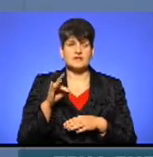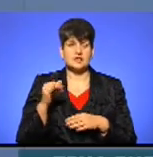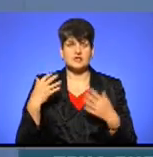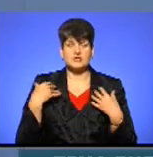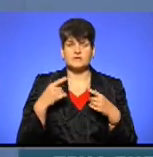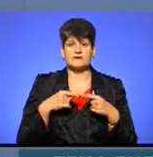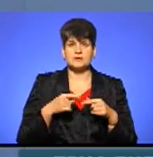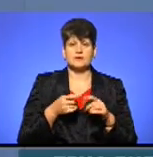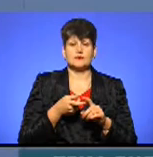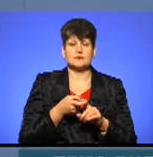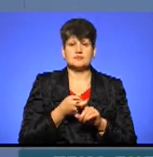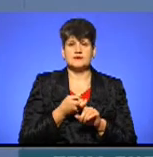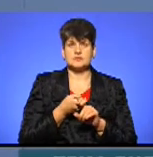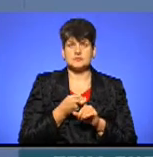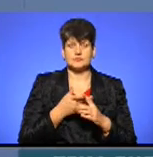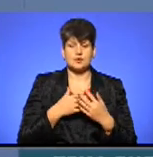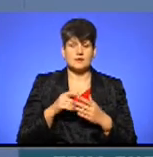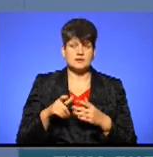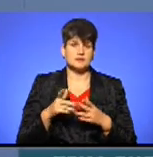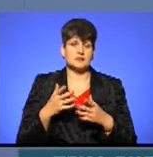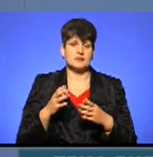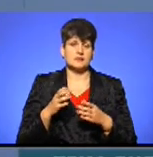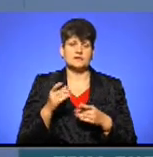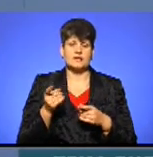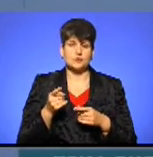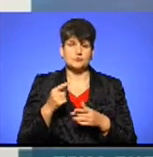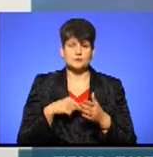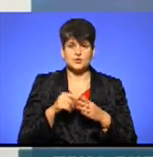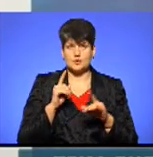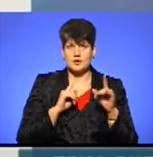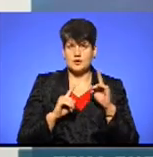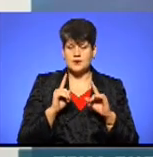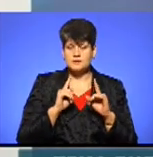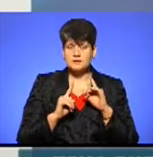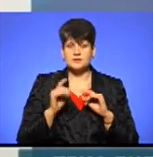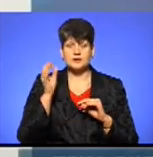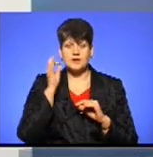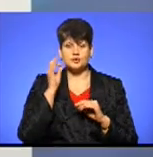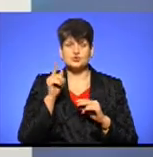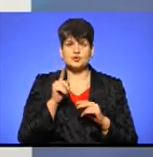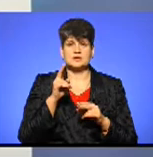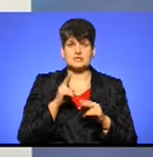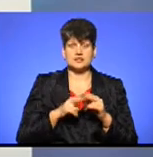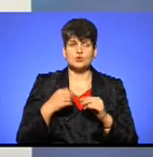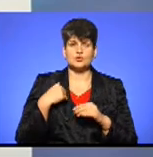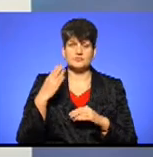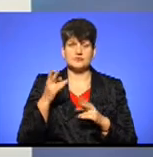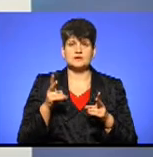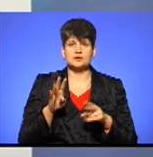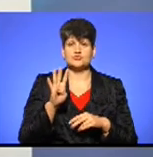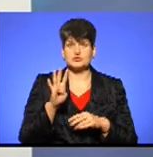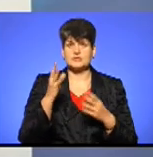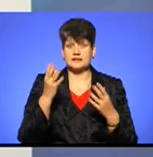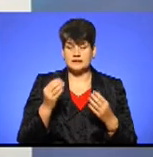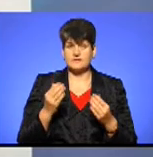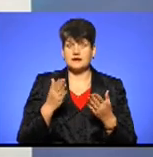відділу зв'язків з громадськістю та засобами масової інформації Тернопільської міської ради. Нагадую, що до закінчення голосування залишилось 4 дні. Ви ще